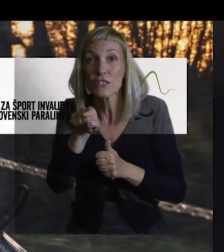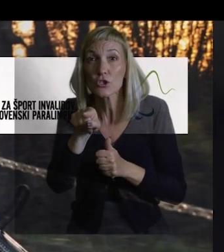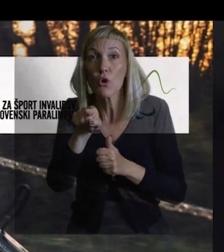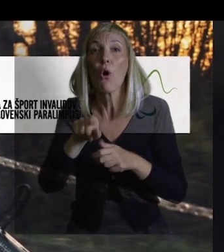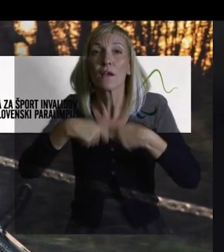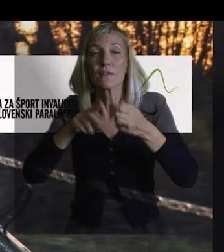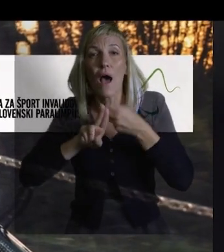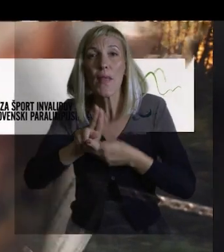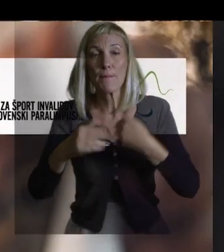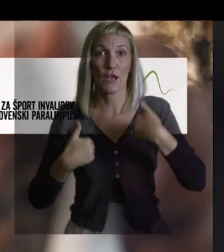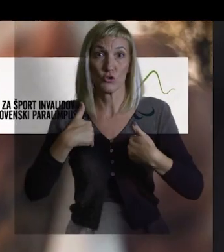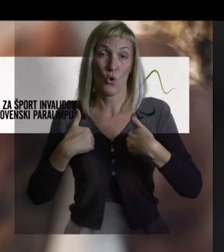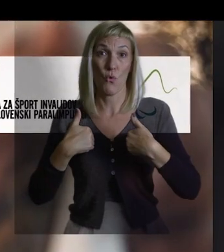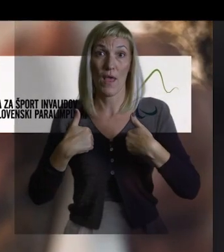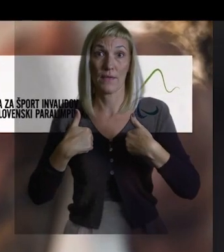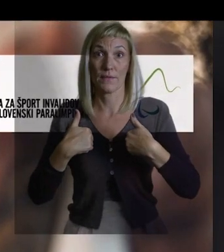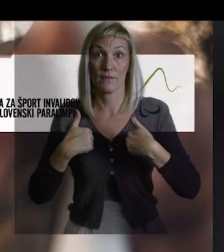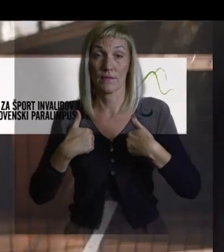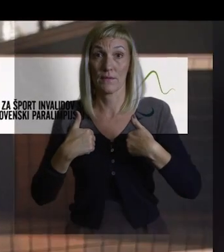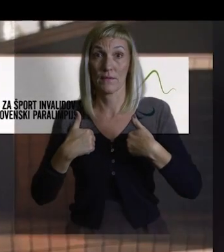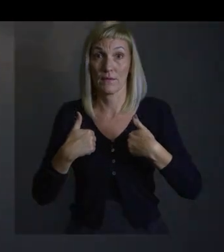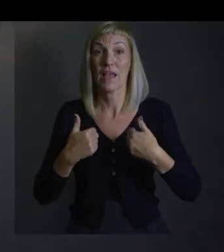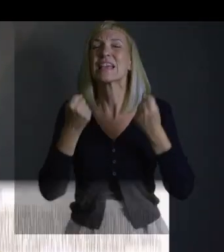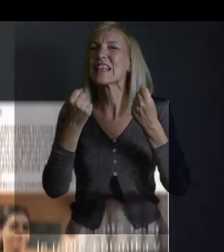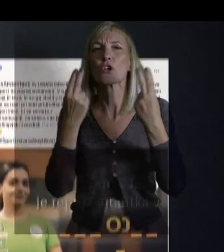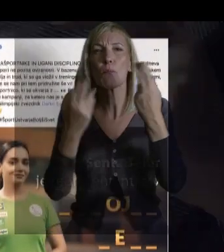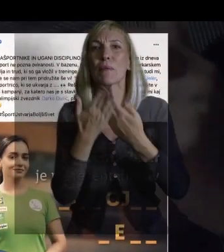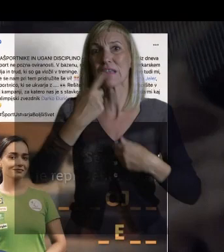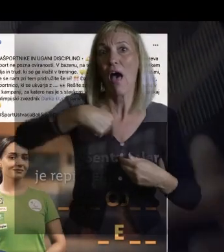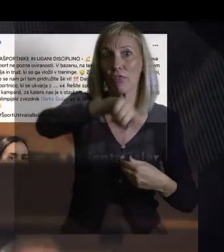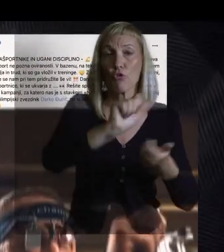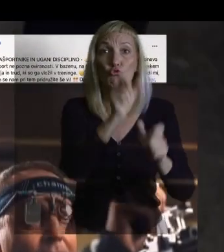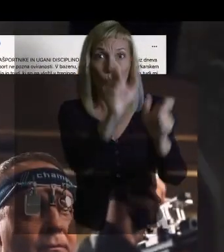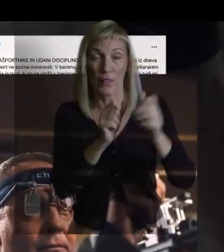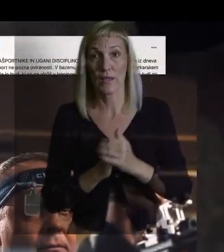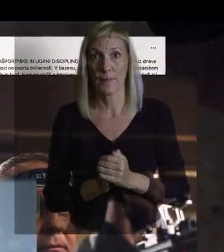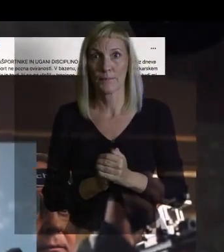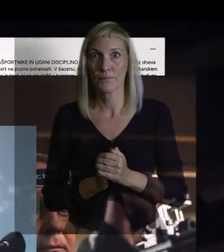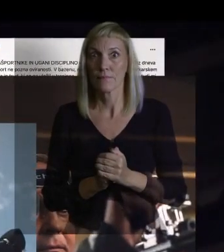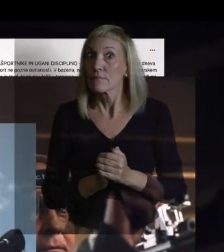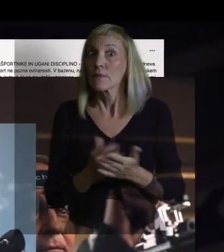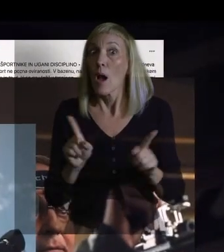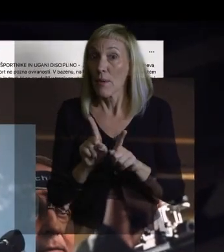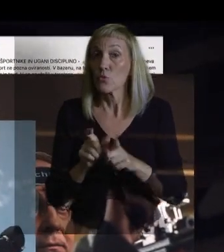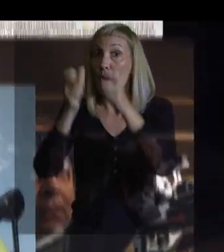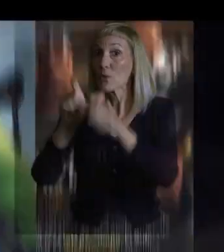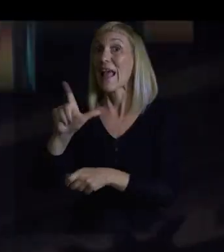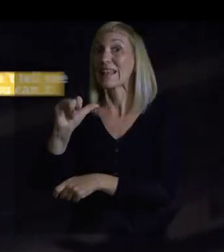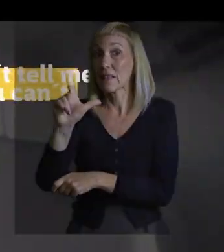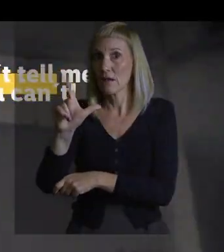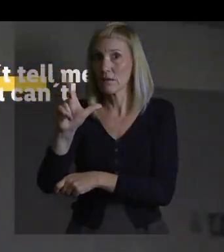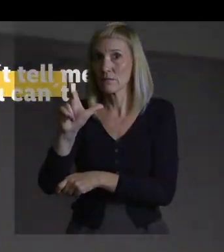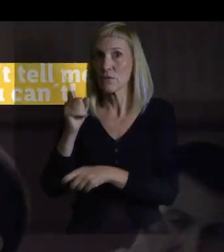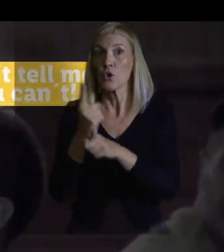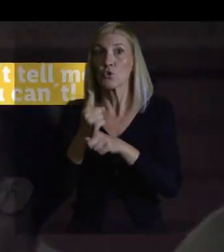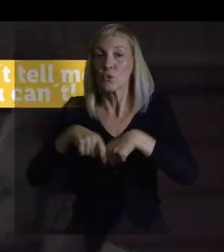je šport tisti, ki jim poganja življenje naprej v večjem obsegu zmaj zelo pomemban za njih. Istočasno je pa v bistvu Lidl